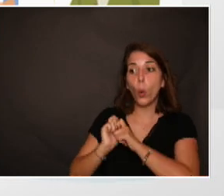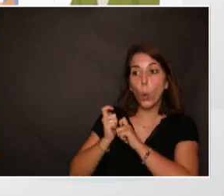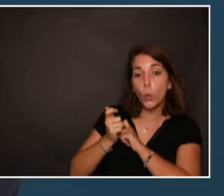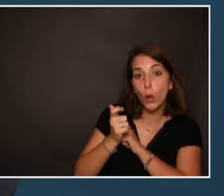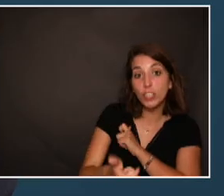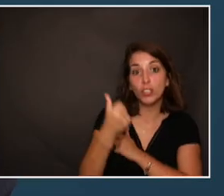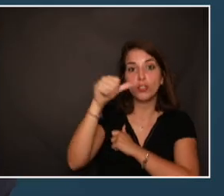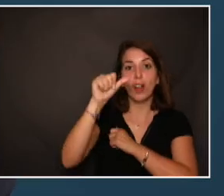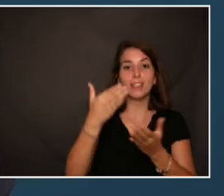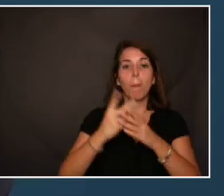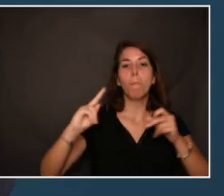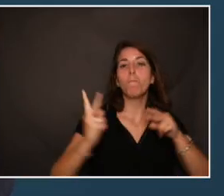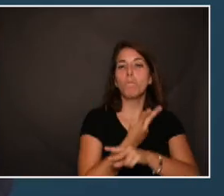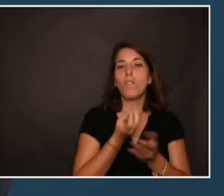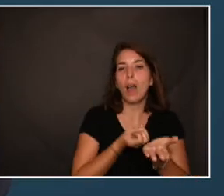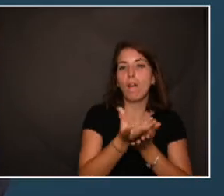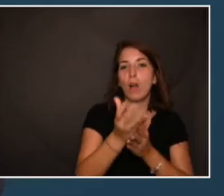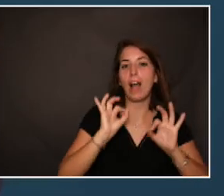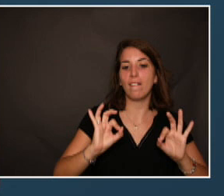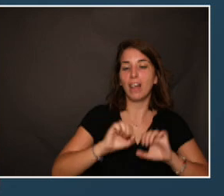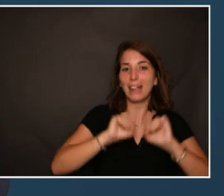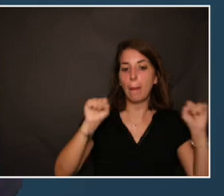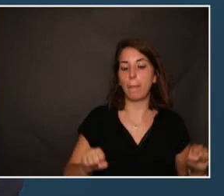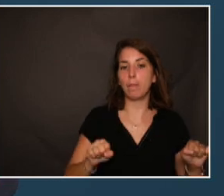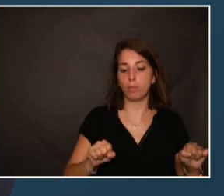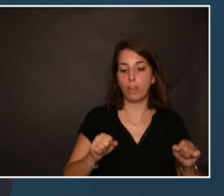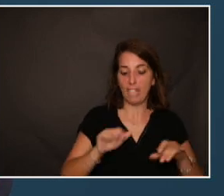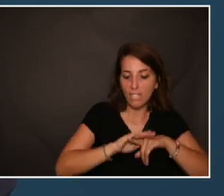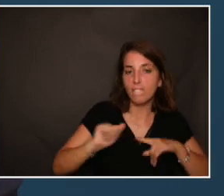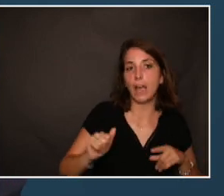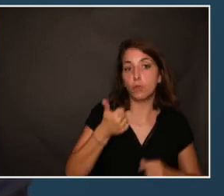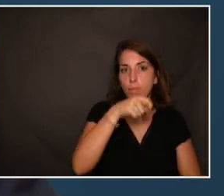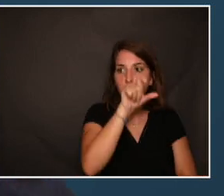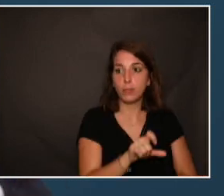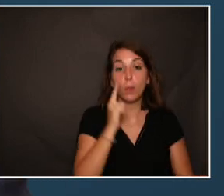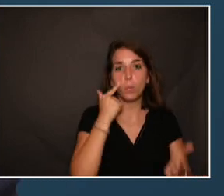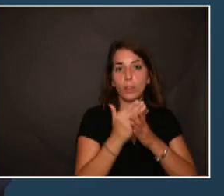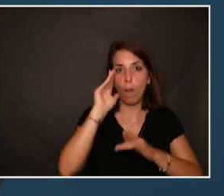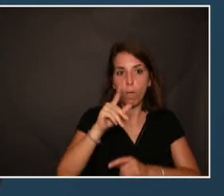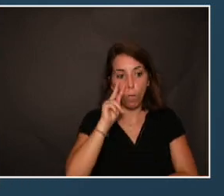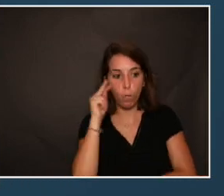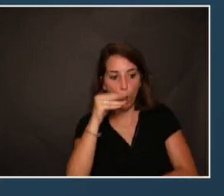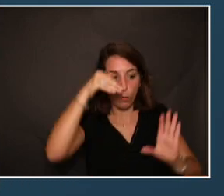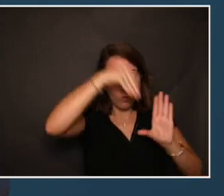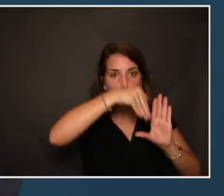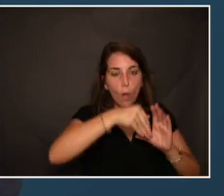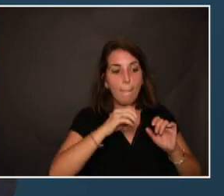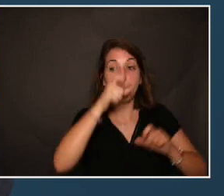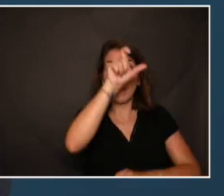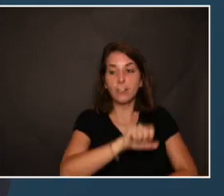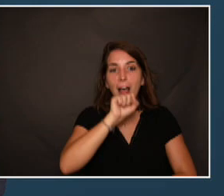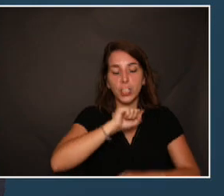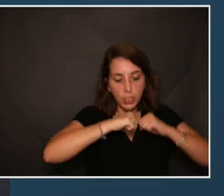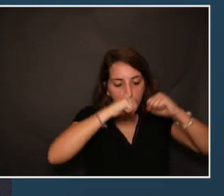c'est un mauvais indicateur des capacités fonctionnelles d'un sujet. Il faut donc aller regarder dans son ensemble la personne âgée, la